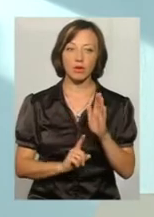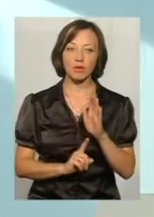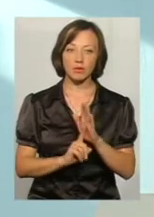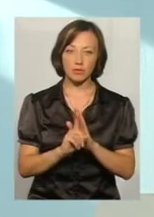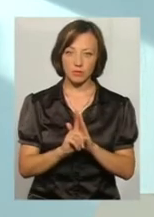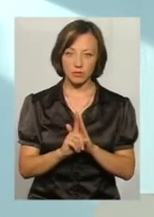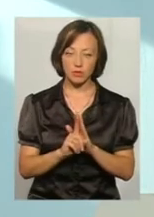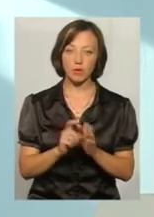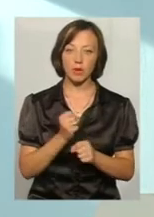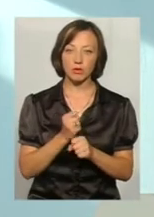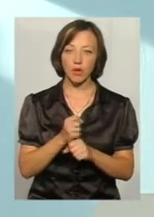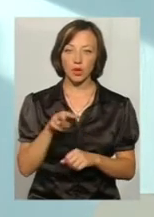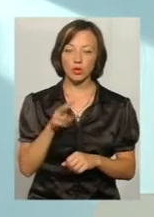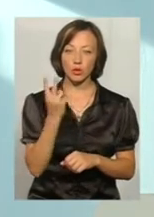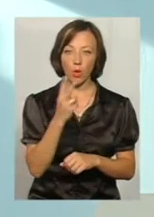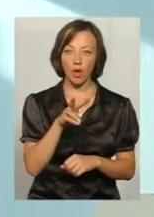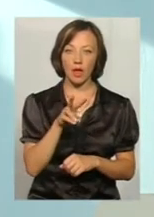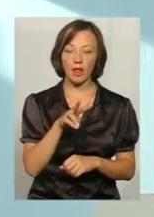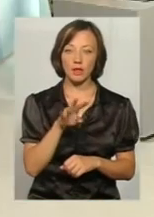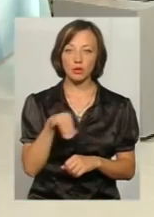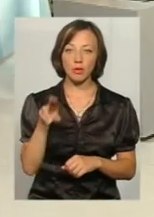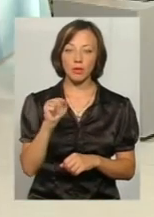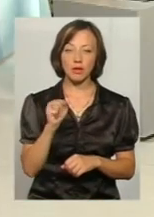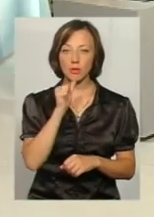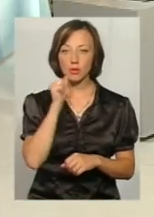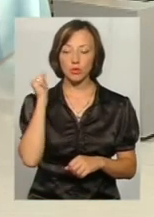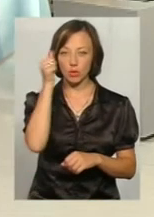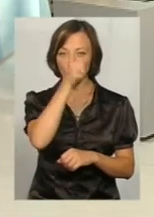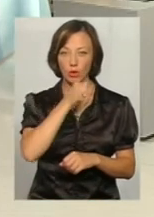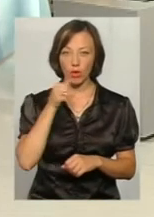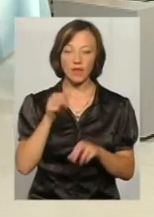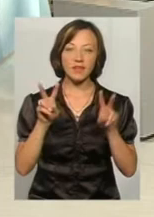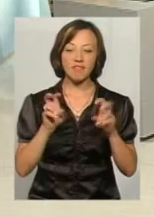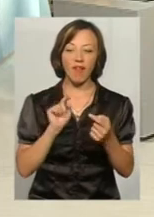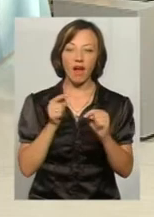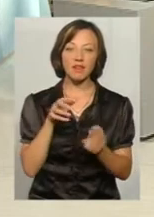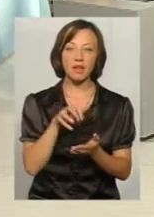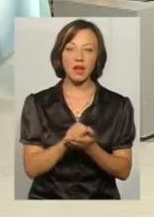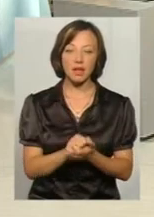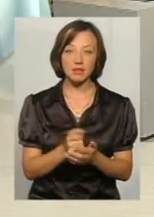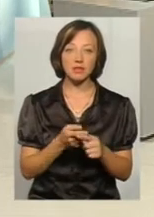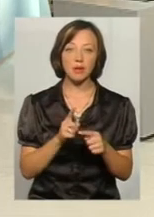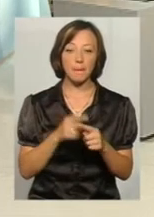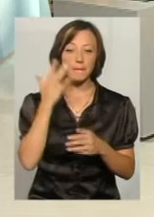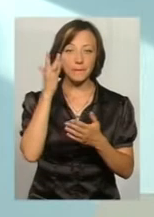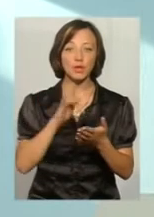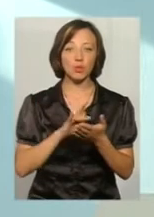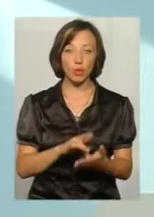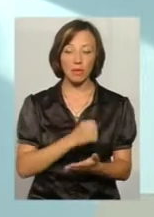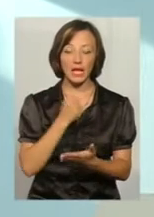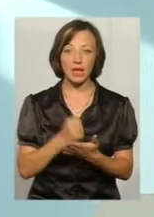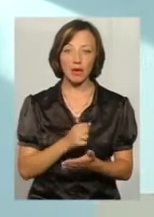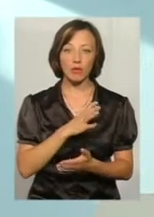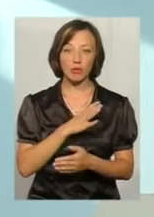листопада минулого року. Можливо, так його назвали антирейдерський, тому що основною метою його прийняття було